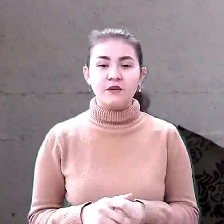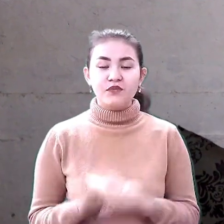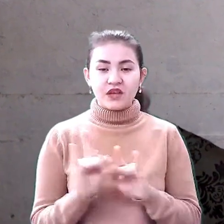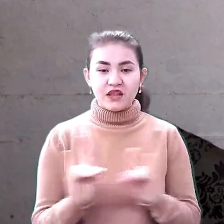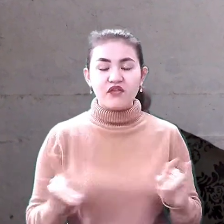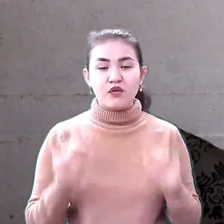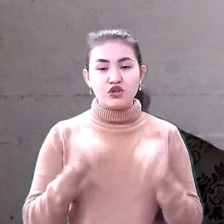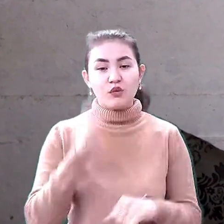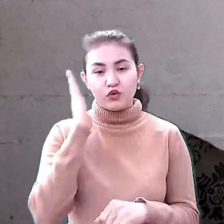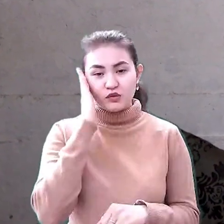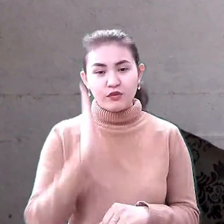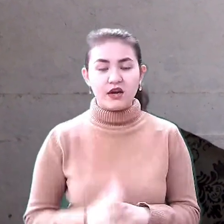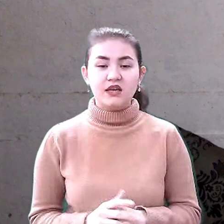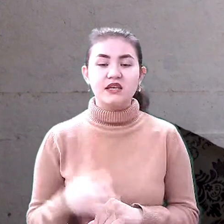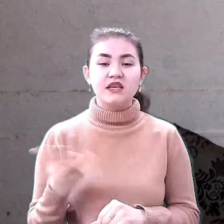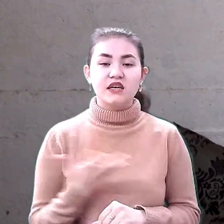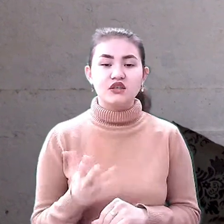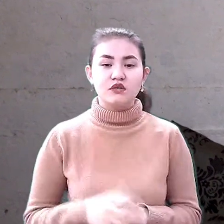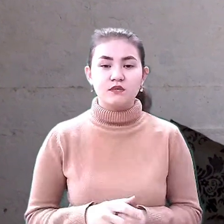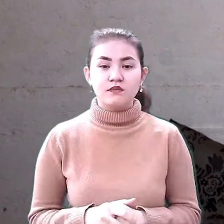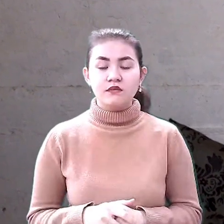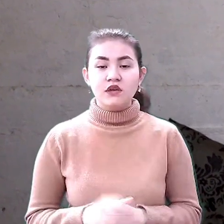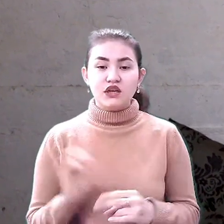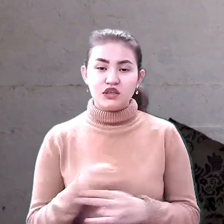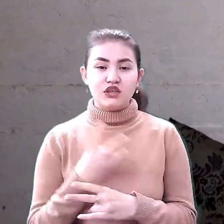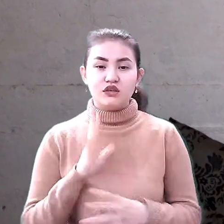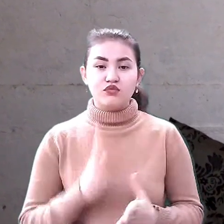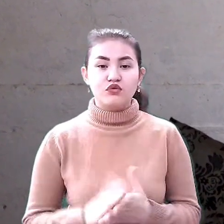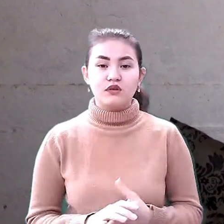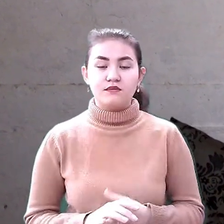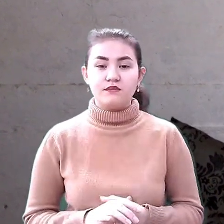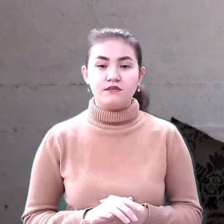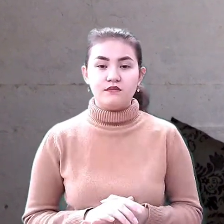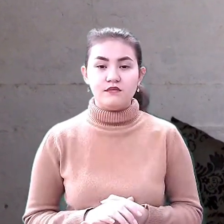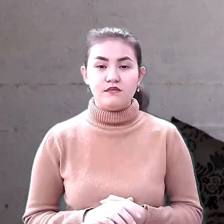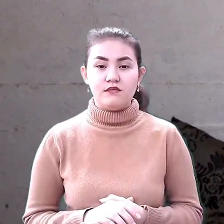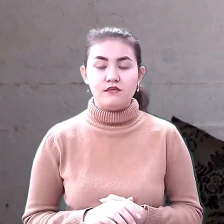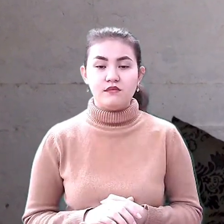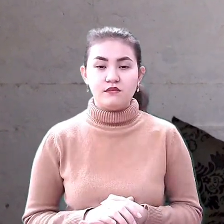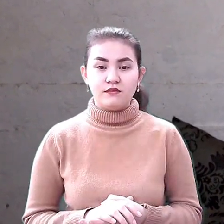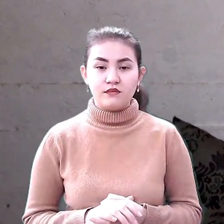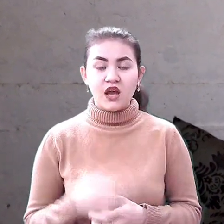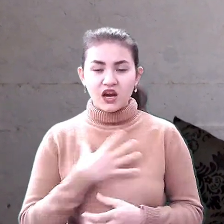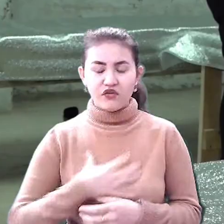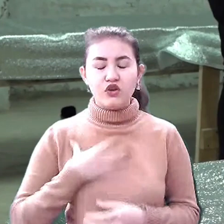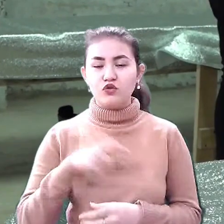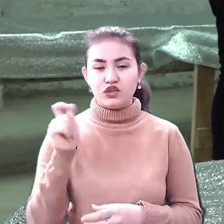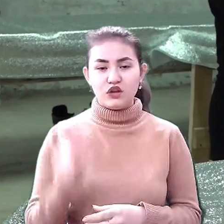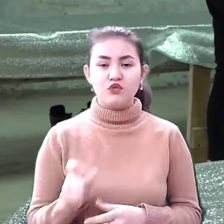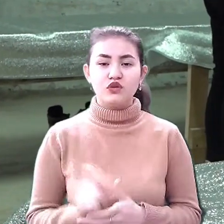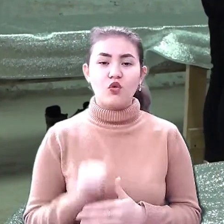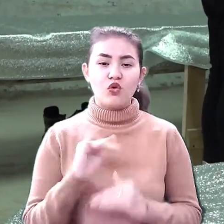поспати. Якщо шоку, то нічого, це смагою. Вона дуже хвилюється. У нас вдома немає вкриття.